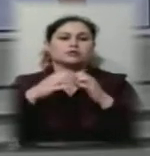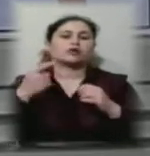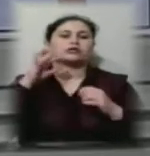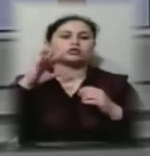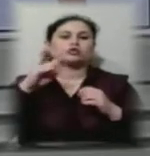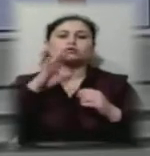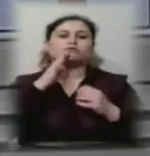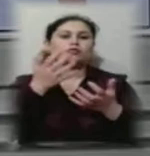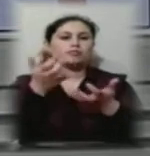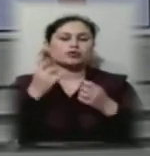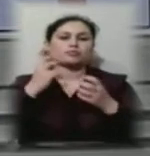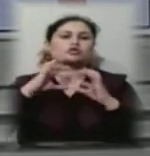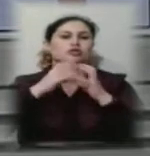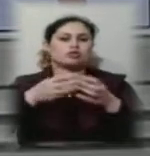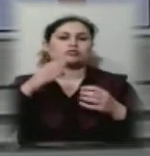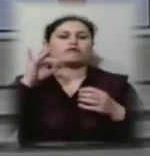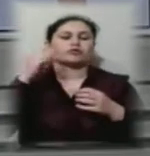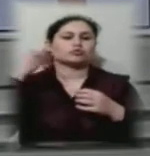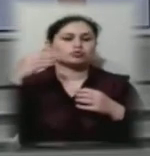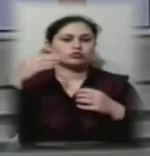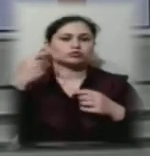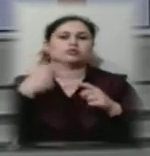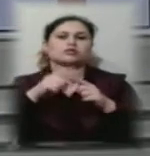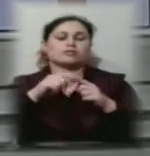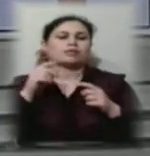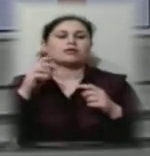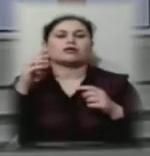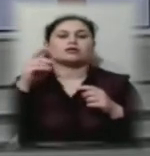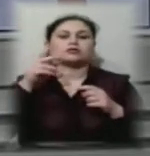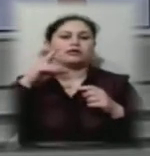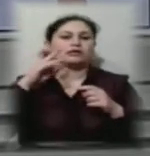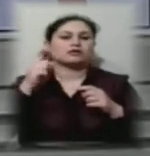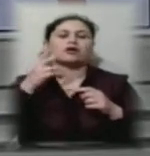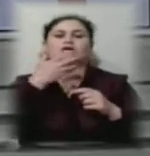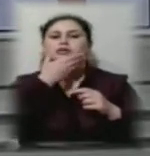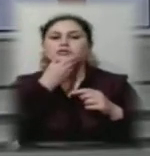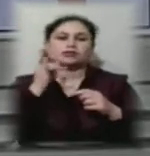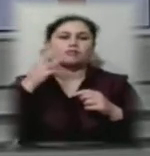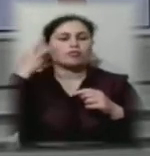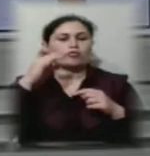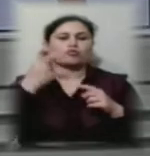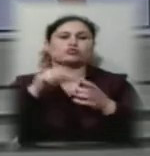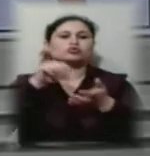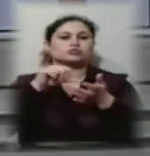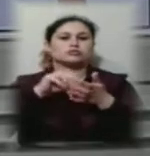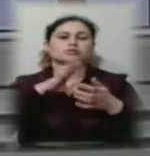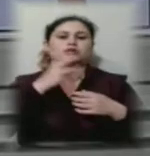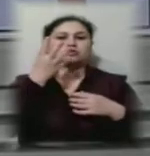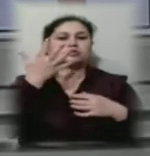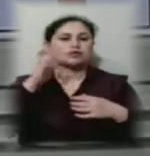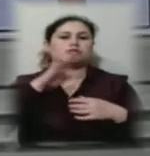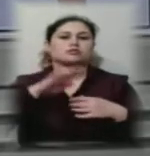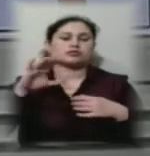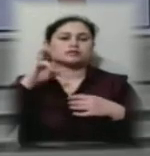конкурсі у Туреччині. Його організовує Всесвітня ліга краси і моди. Участь у конкурсі брали 35 дітей з усього світу.